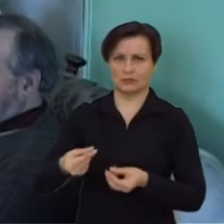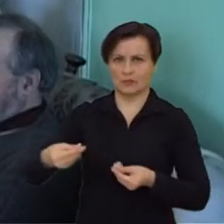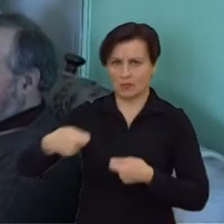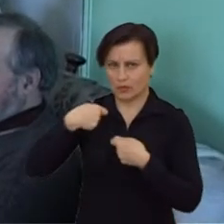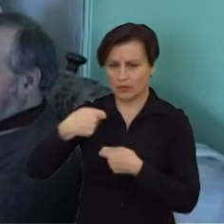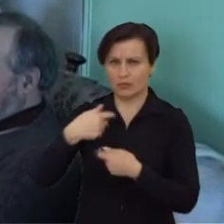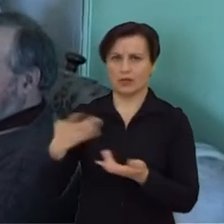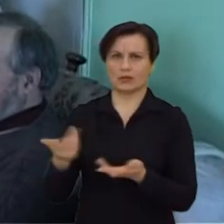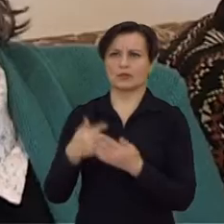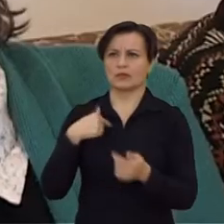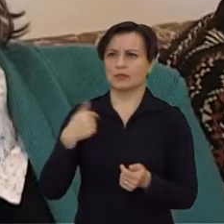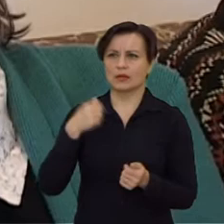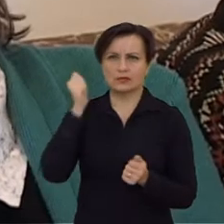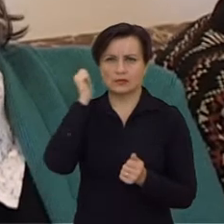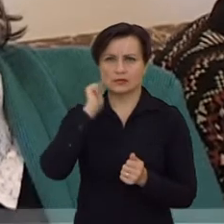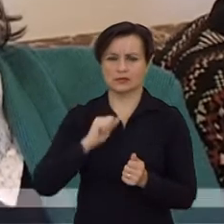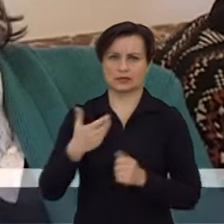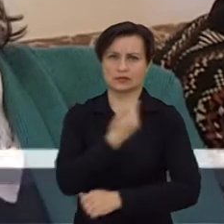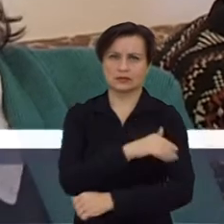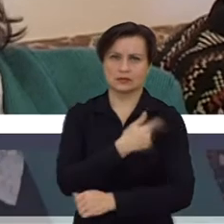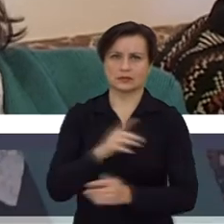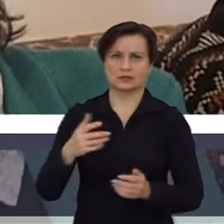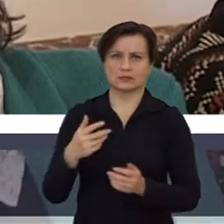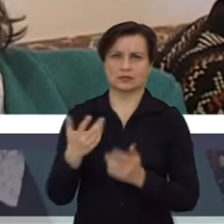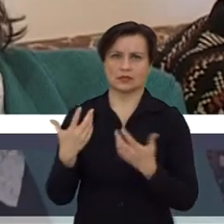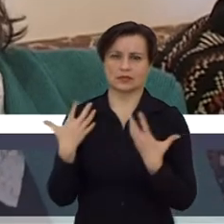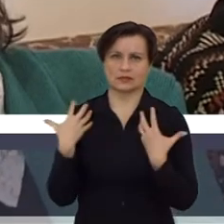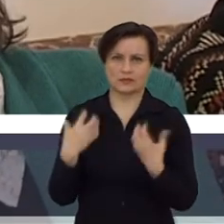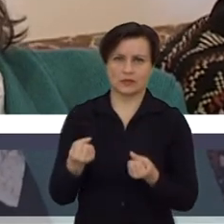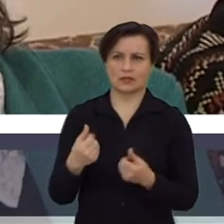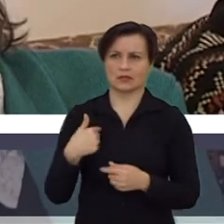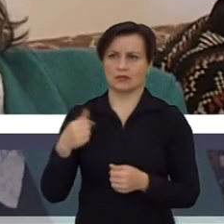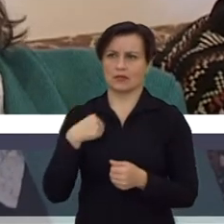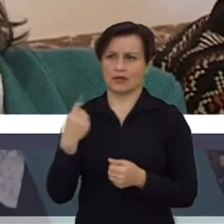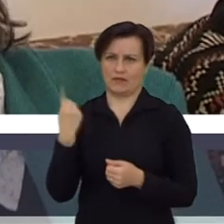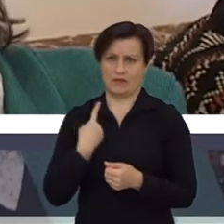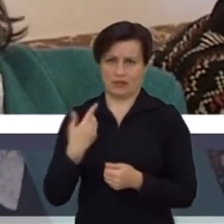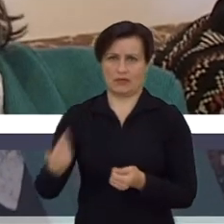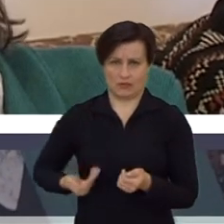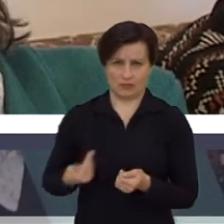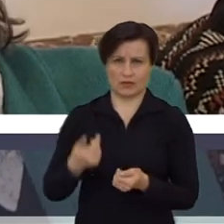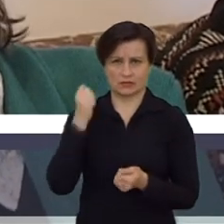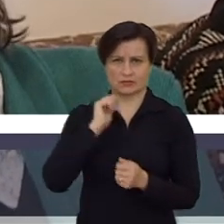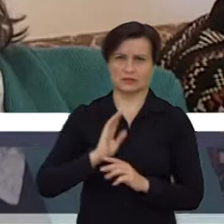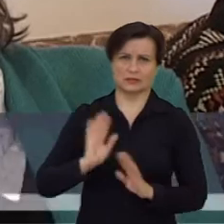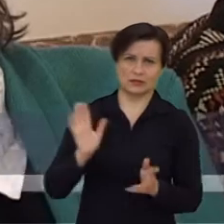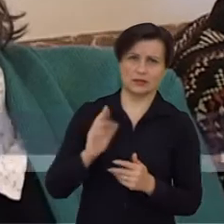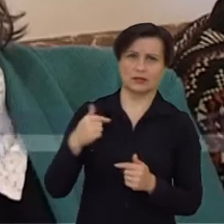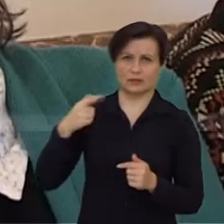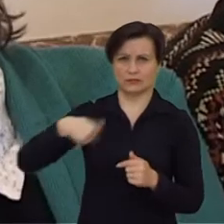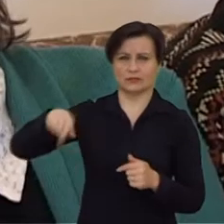visu visko. senatės, labiną sveikatą mano. Senatės, žinai ką, aš ten gyvenčiau, kur viena nebėgau.